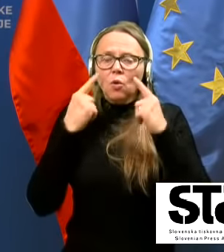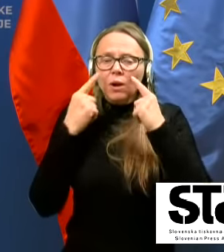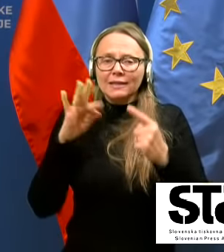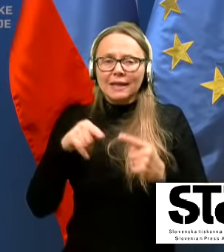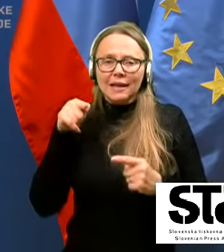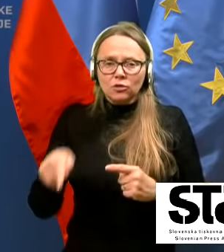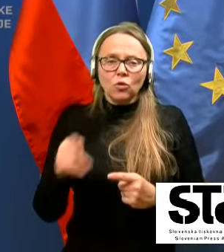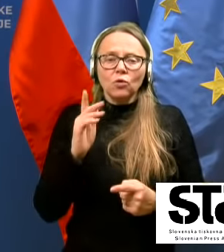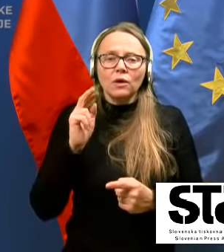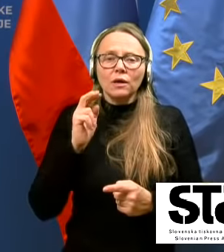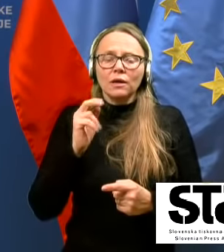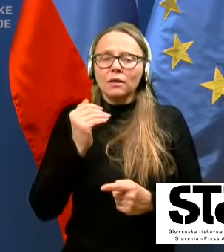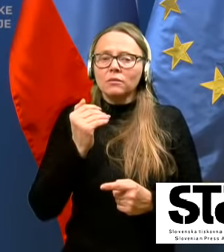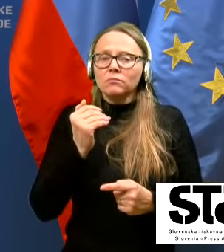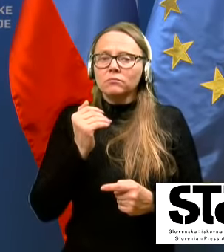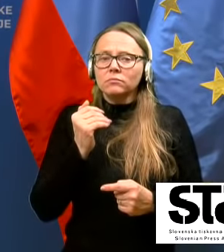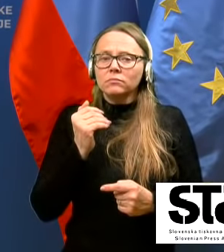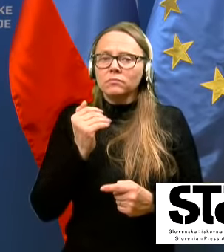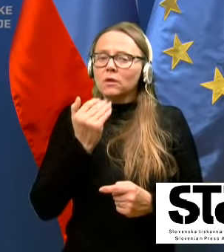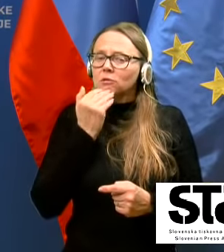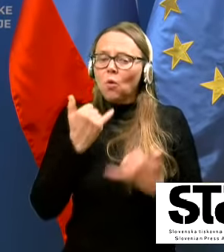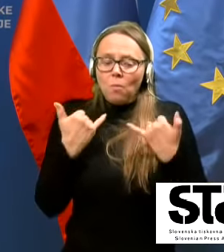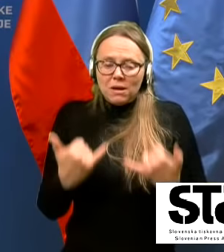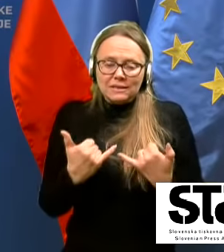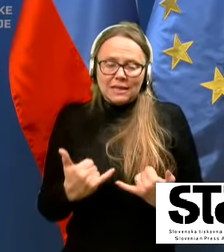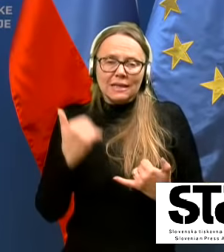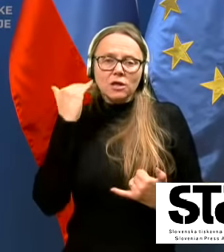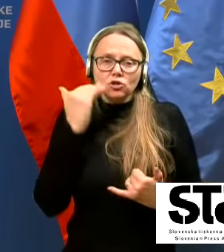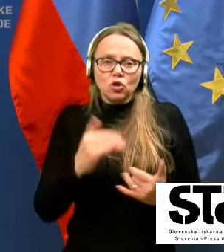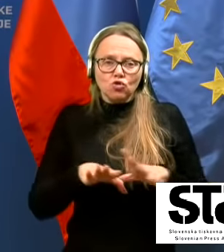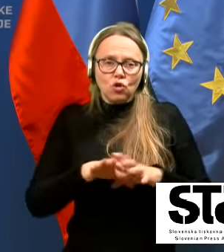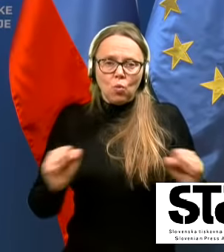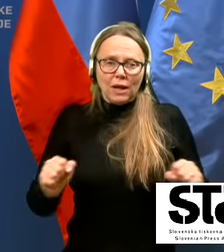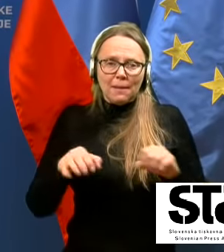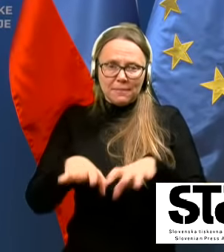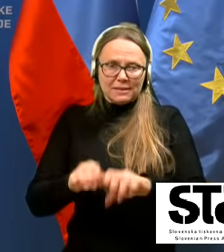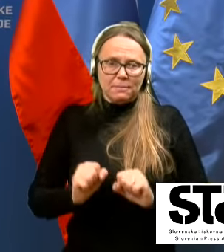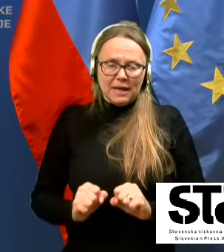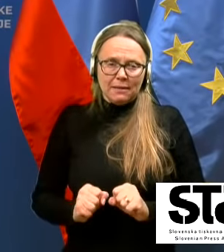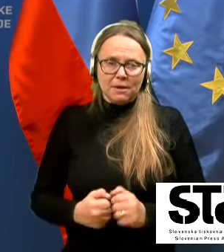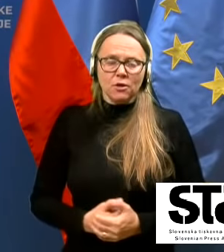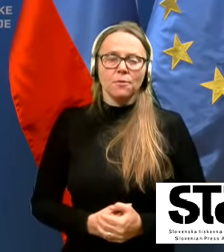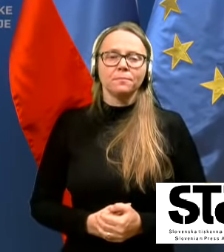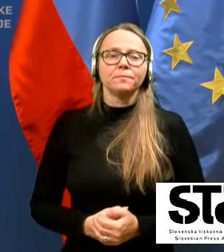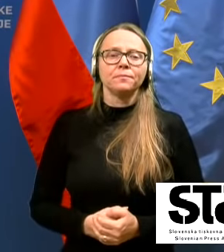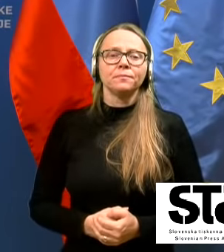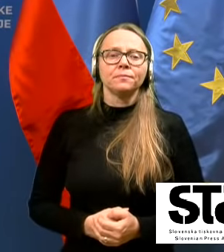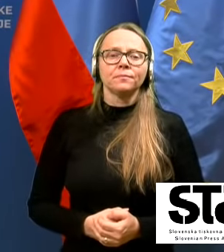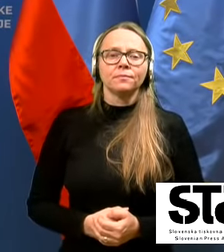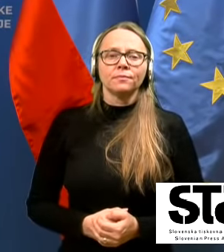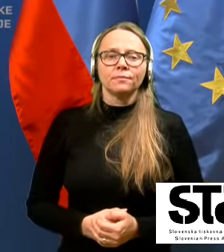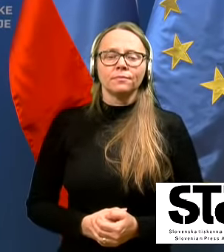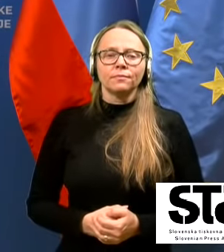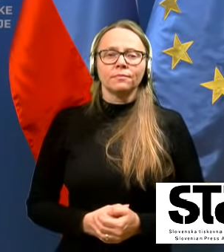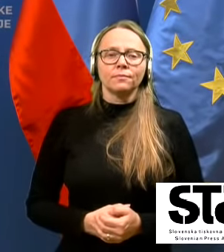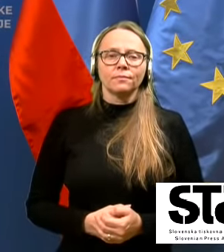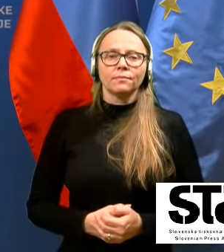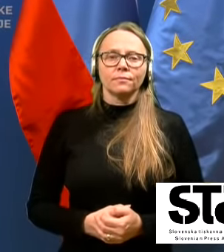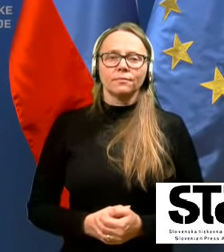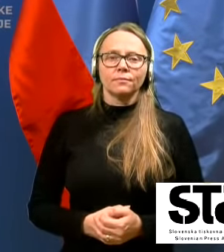to, da šele zdaj tudi strožje ukrepe sprejemajo. Potem v